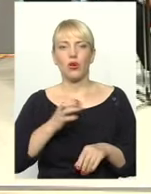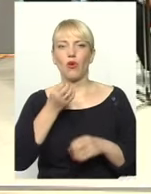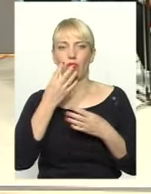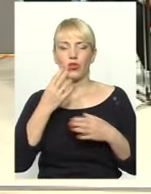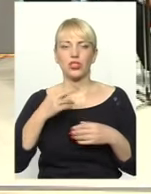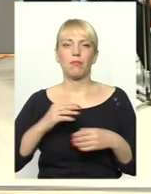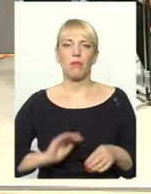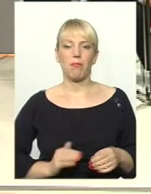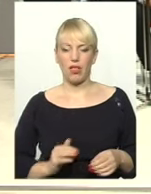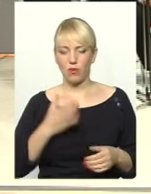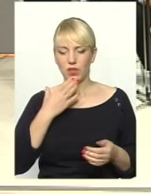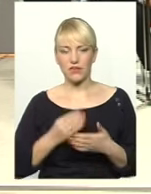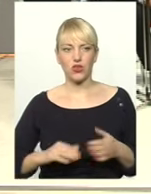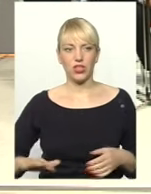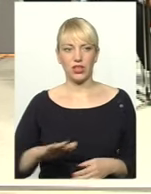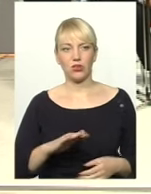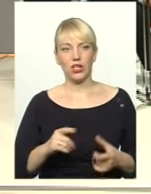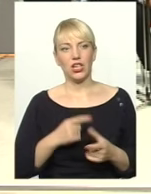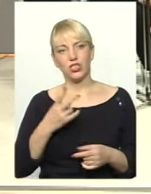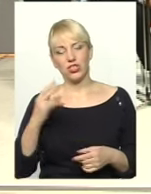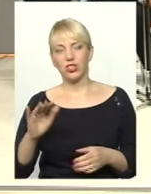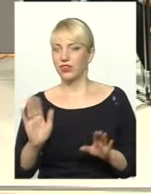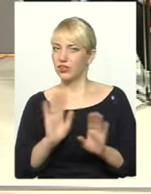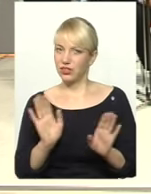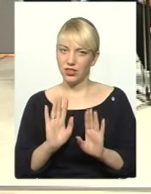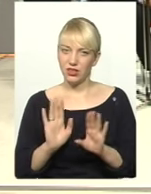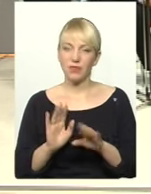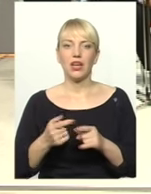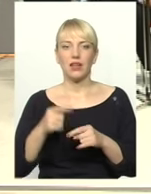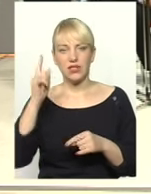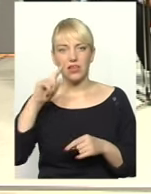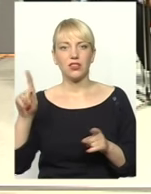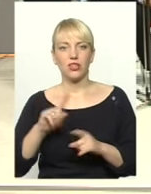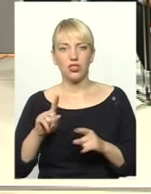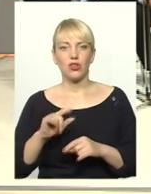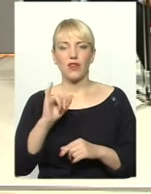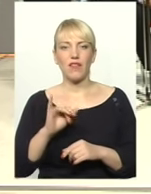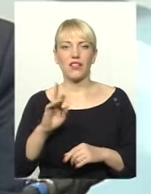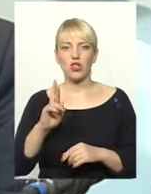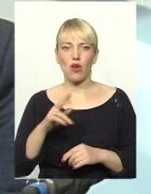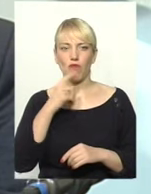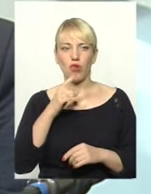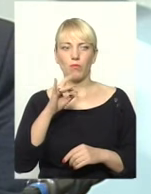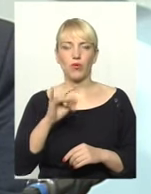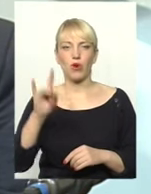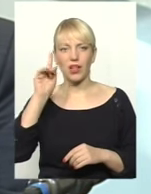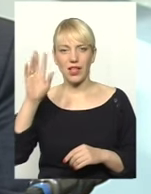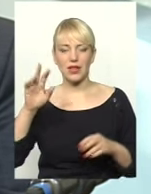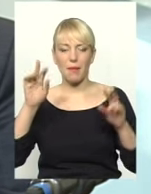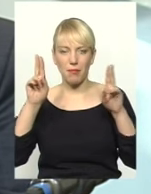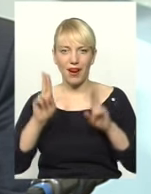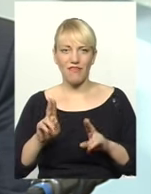паном на своїй території, чи ні? Ні, ви знаєте, що Іван Ярославович зараз говорить про класику, правила